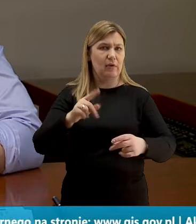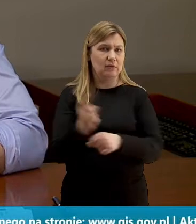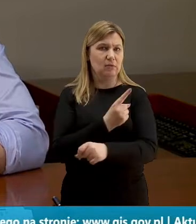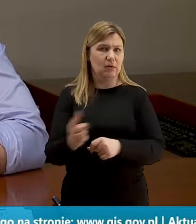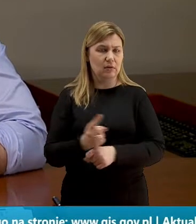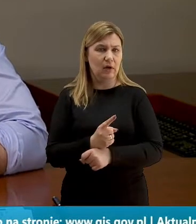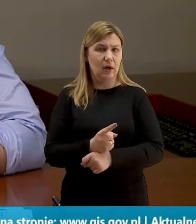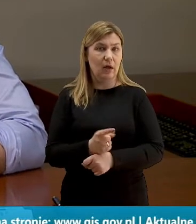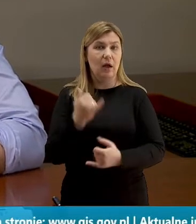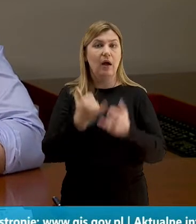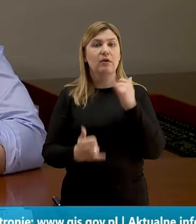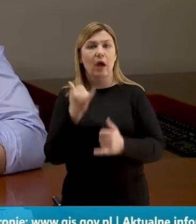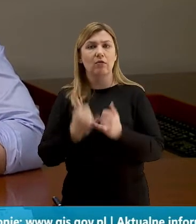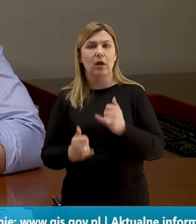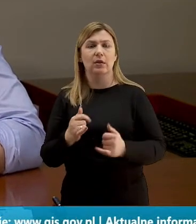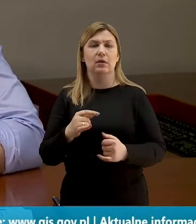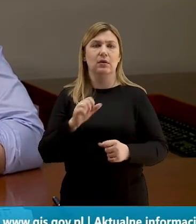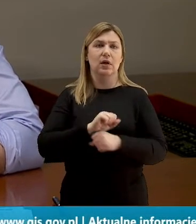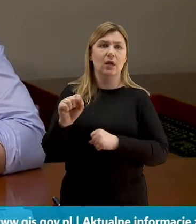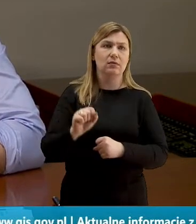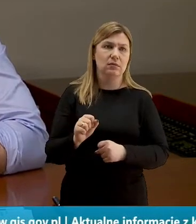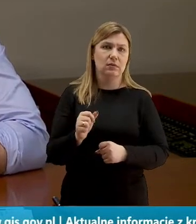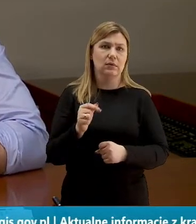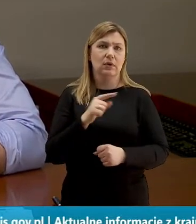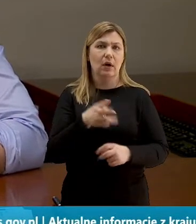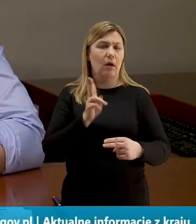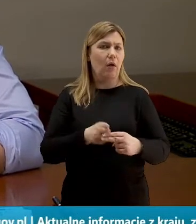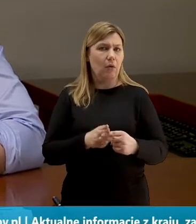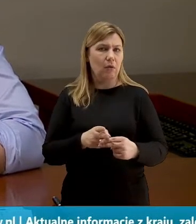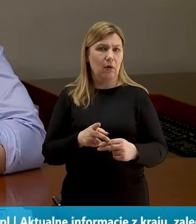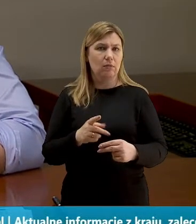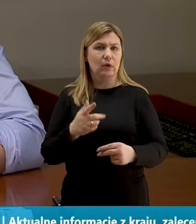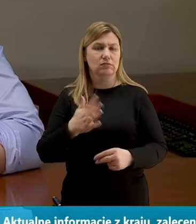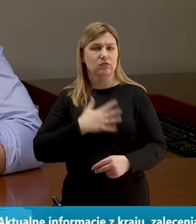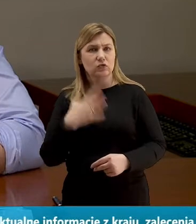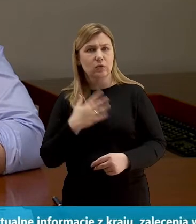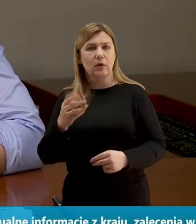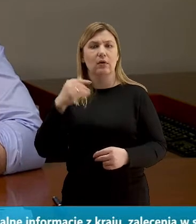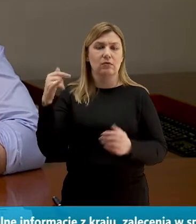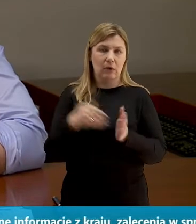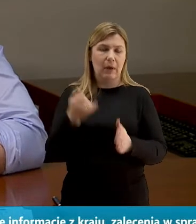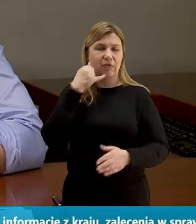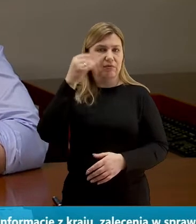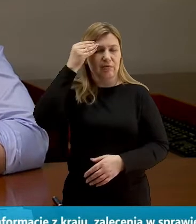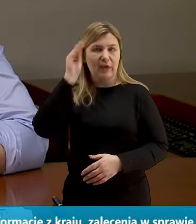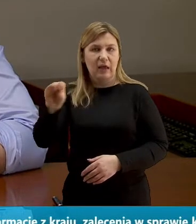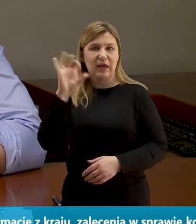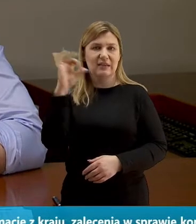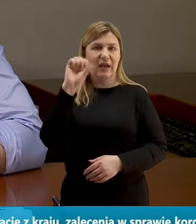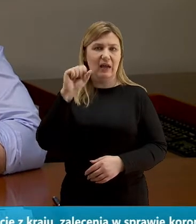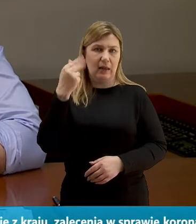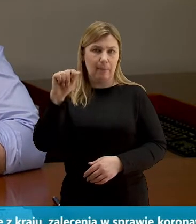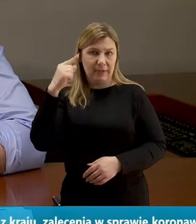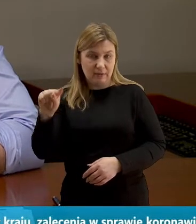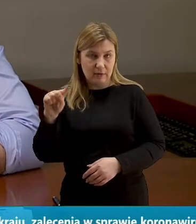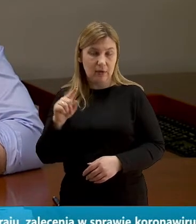występują jakiekolwiek objawy, związane z chorobą, należy natychmiast telefonicznie zawiadomić Sanepid po to, żeby